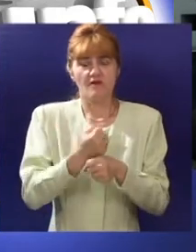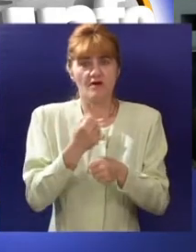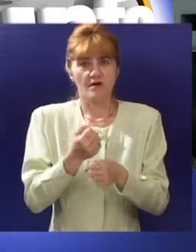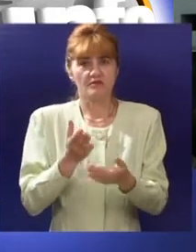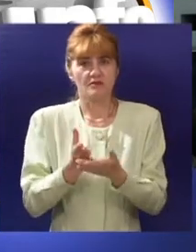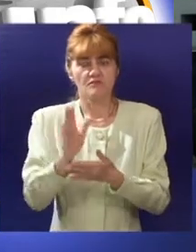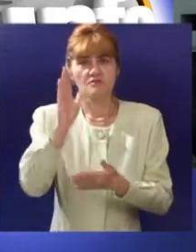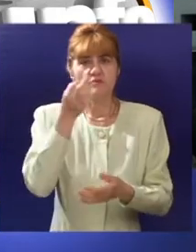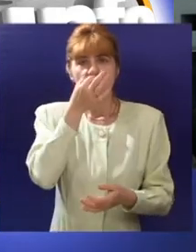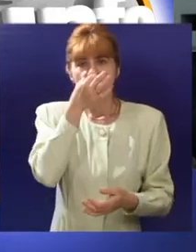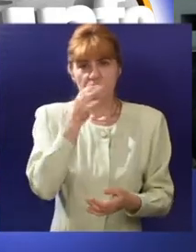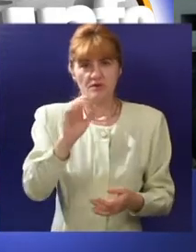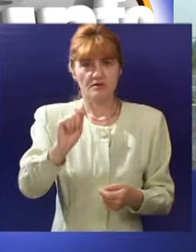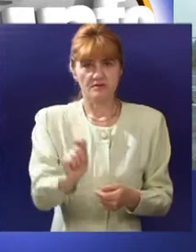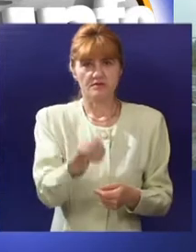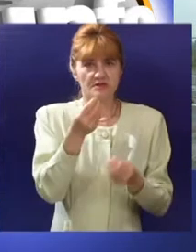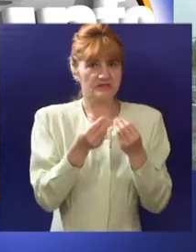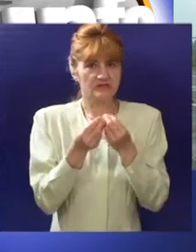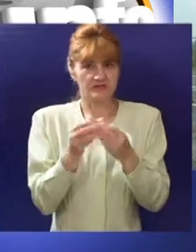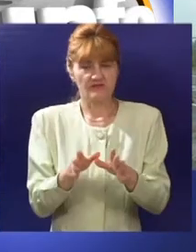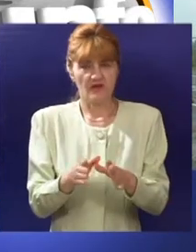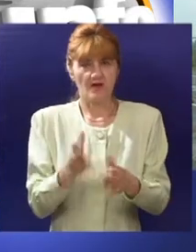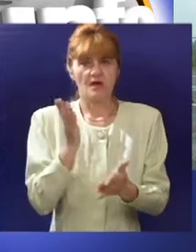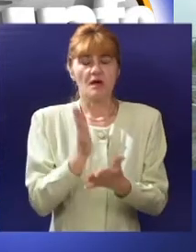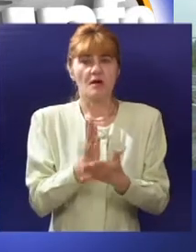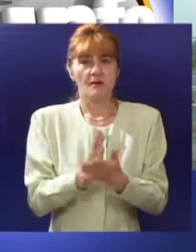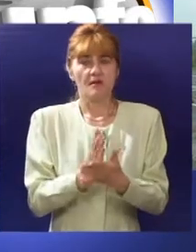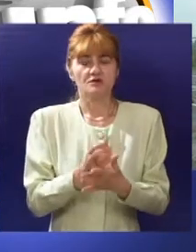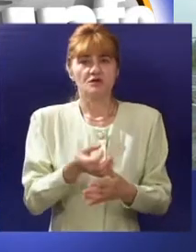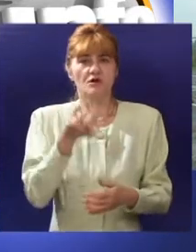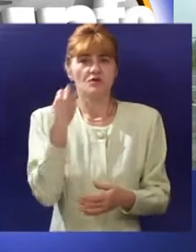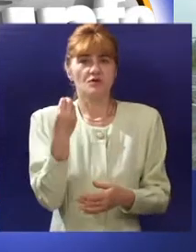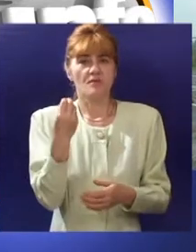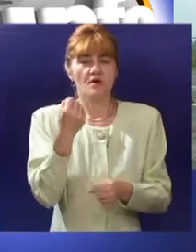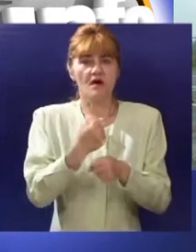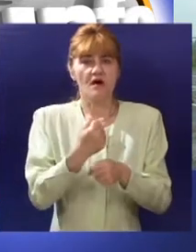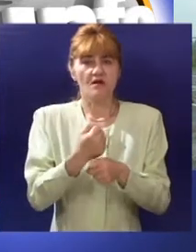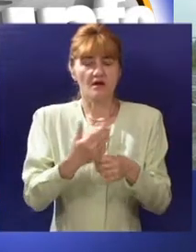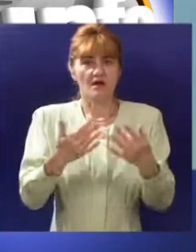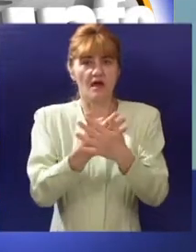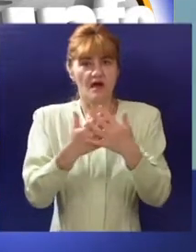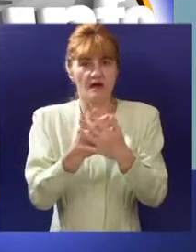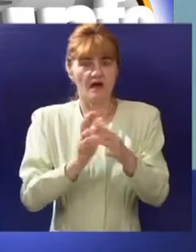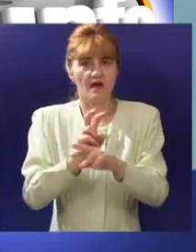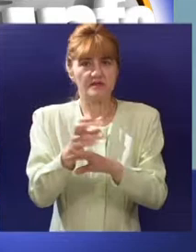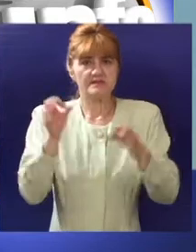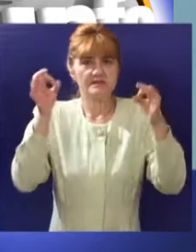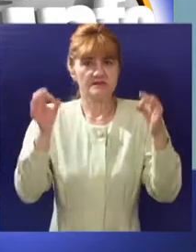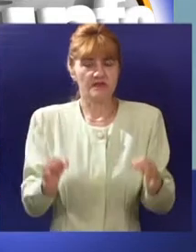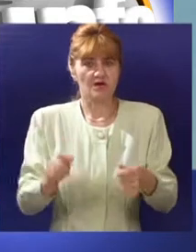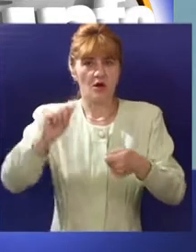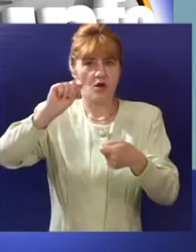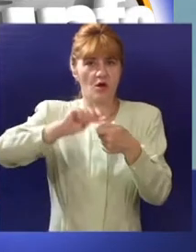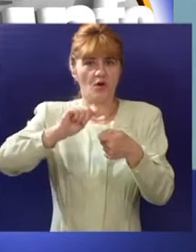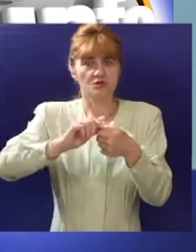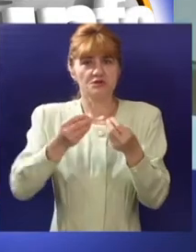Carinske službe poboljšati. Na ovaj način obezbedit će se efikasni rad Carinskih službenika, bezbedni granice i